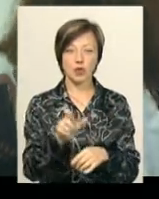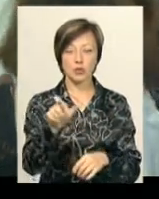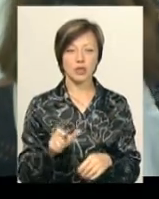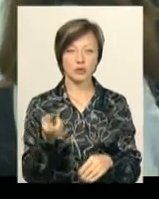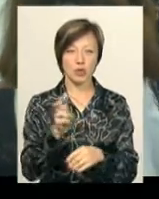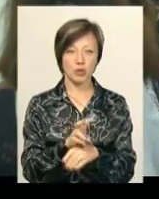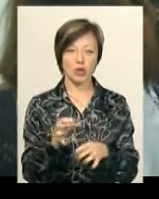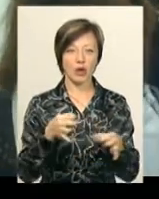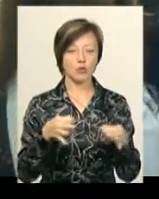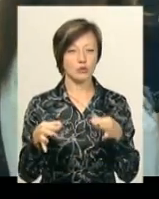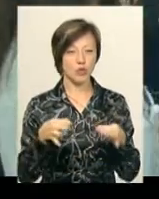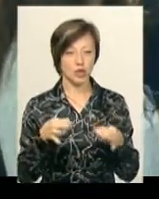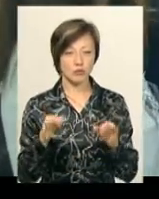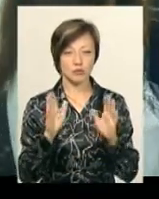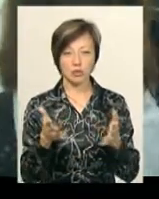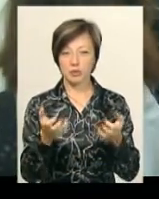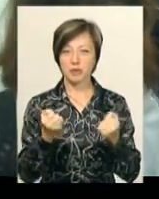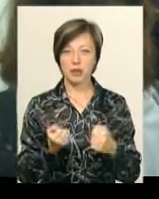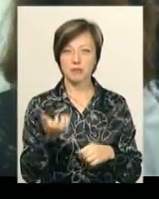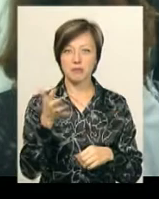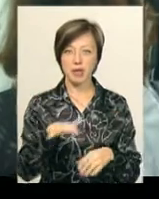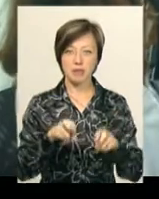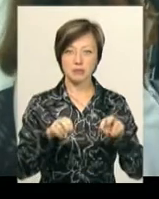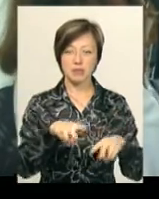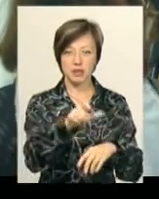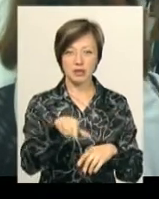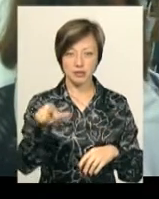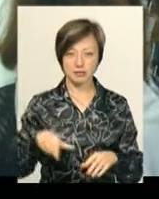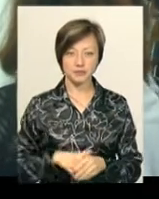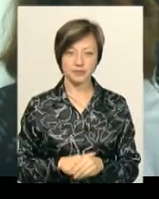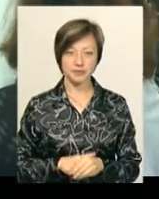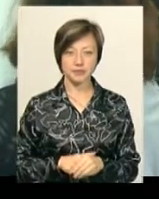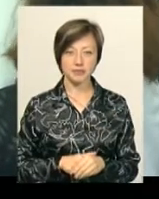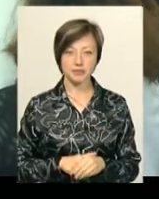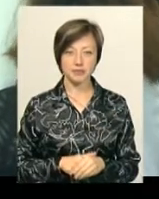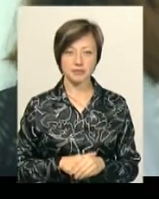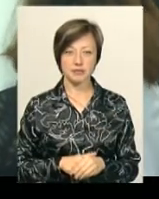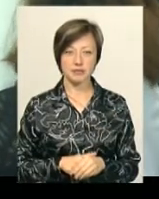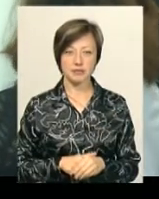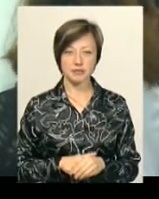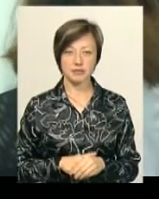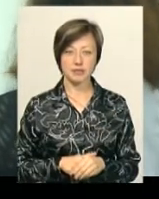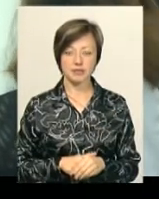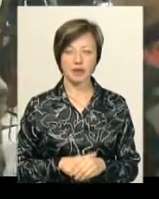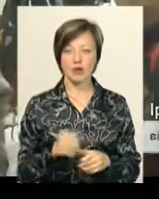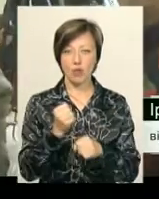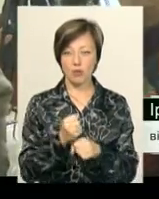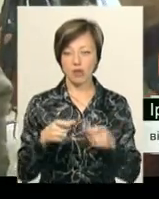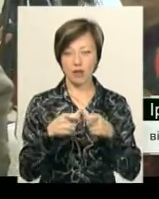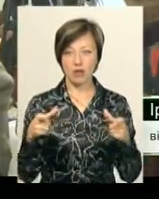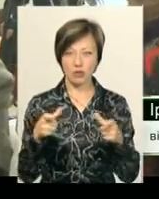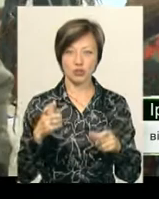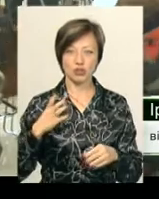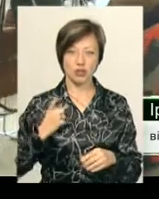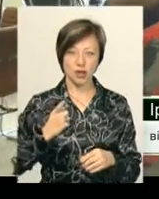приходить на консультацію, буде приймати 5 спеціалістів. Я обновлюю, приходю, так і чекаю на табло. Спокійно